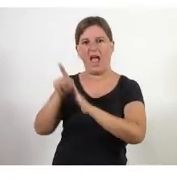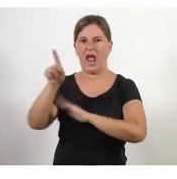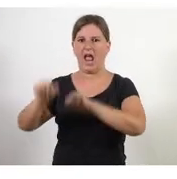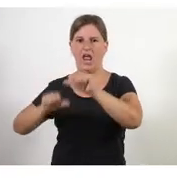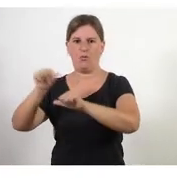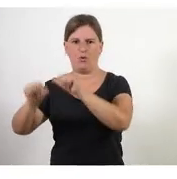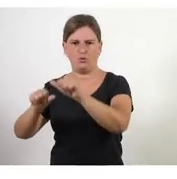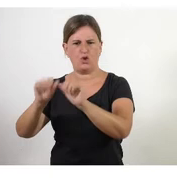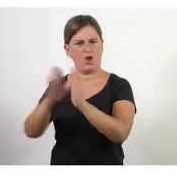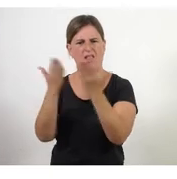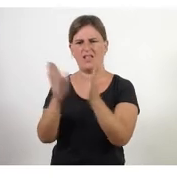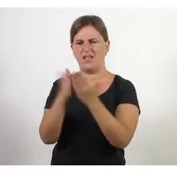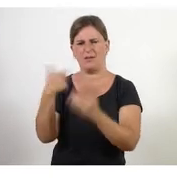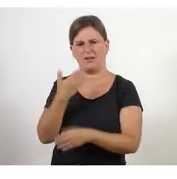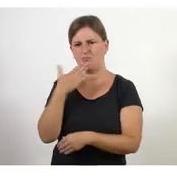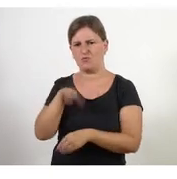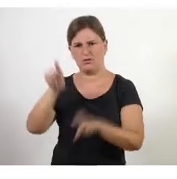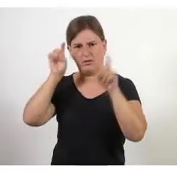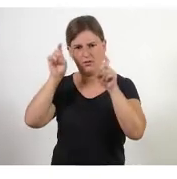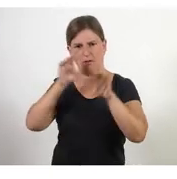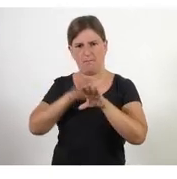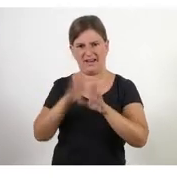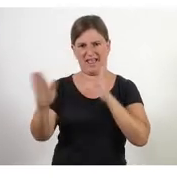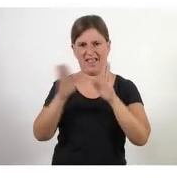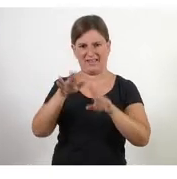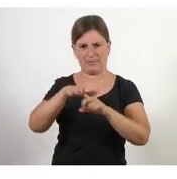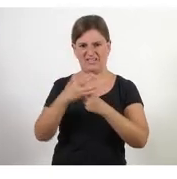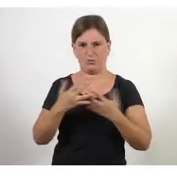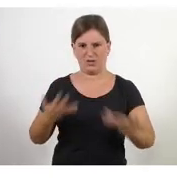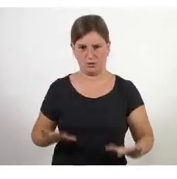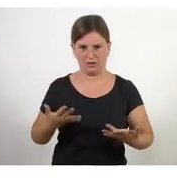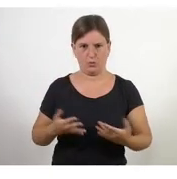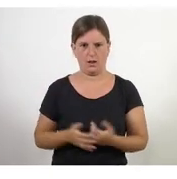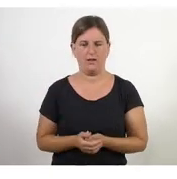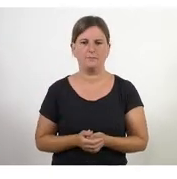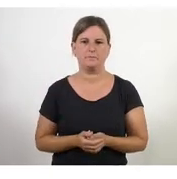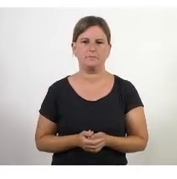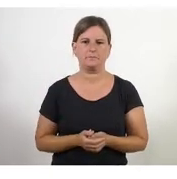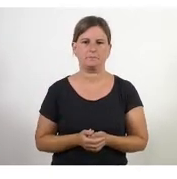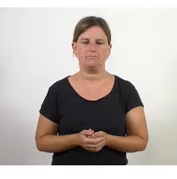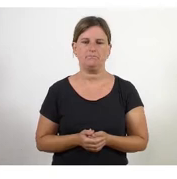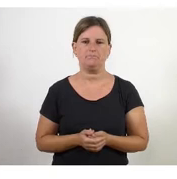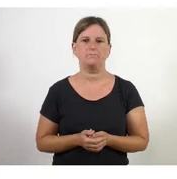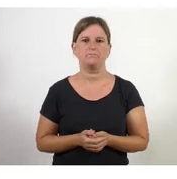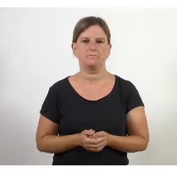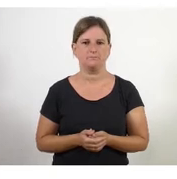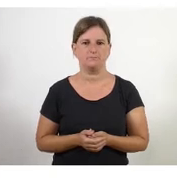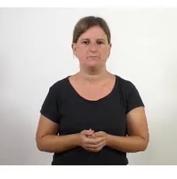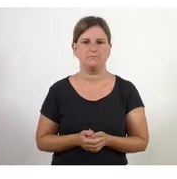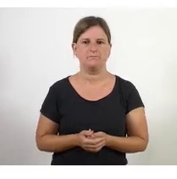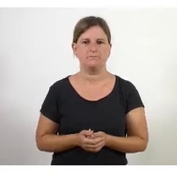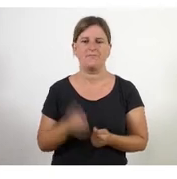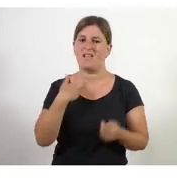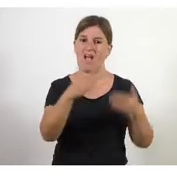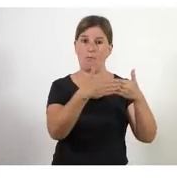molt recomanable per l'etapa que ara mateix estem vivint. a partir d'aquí sortim